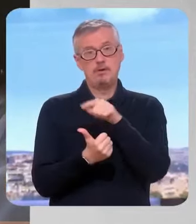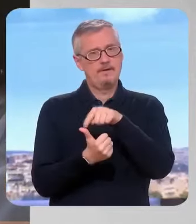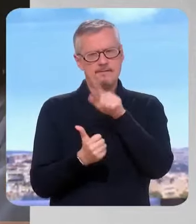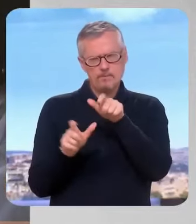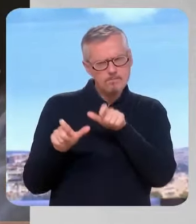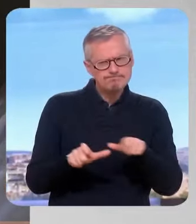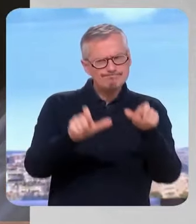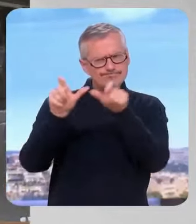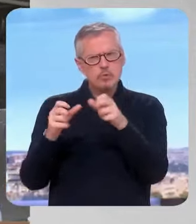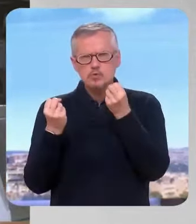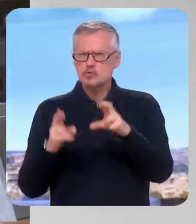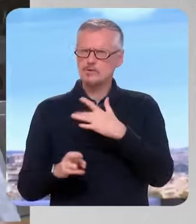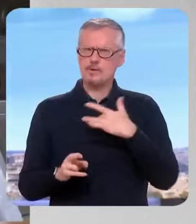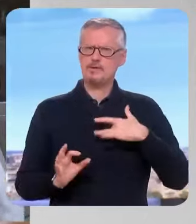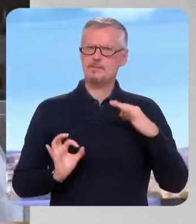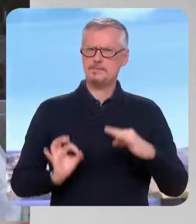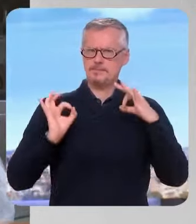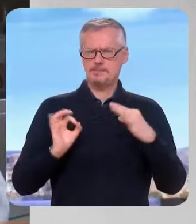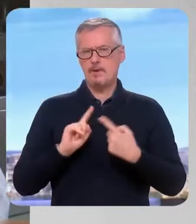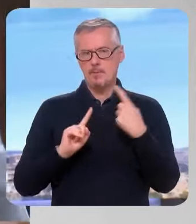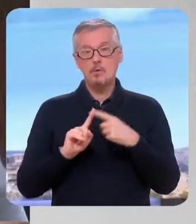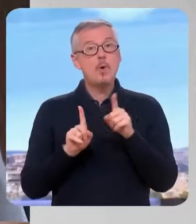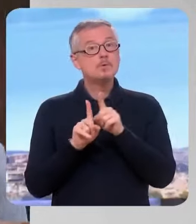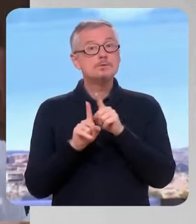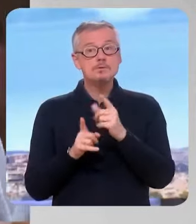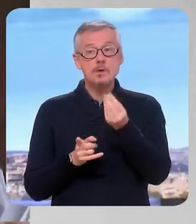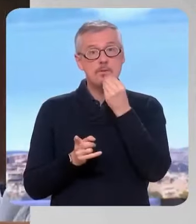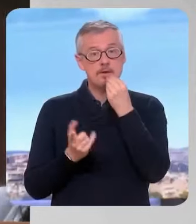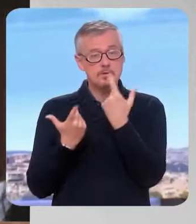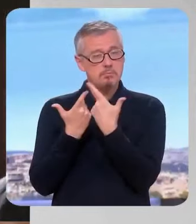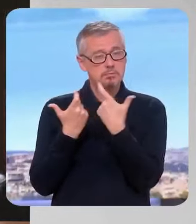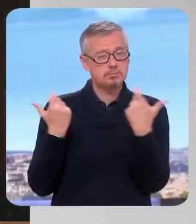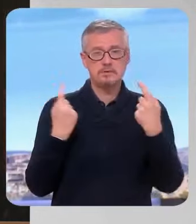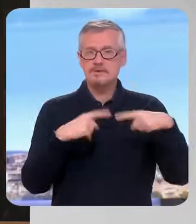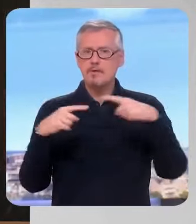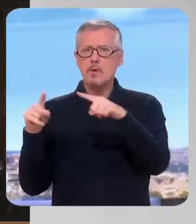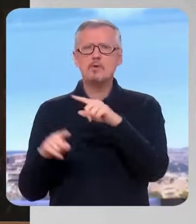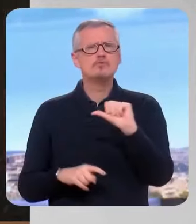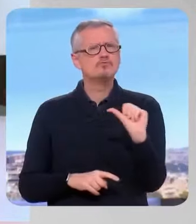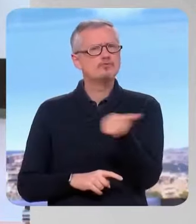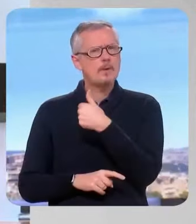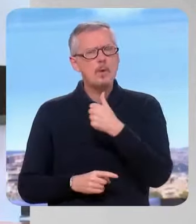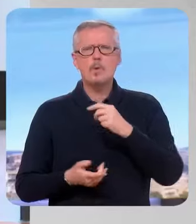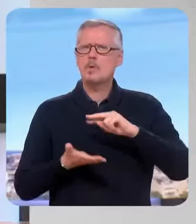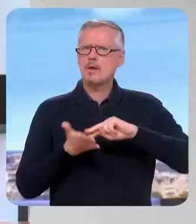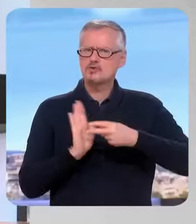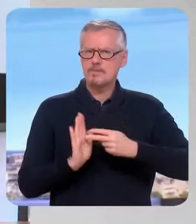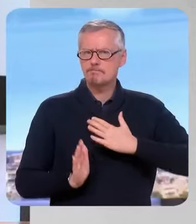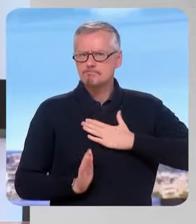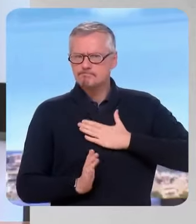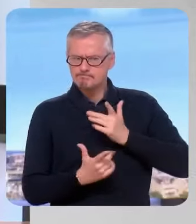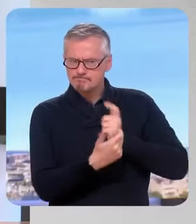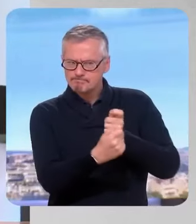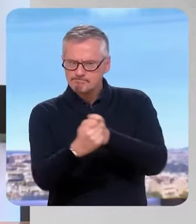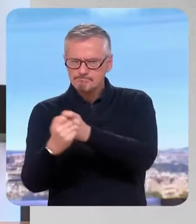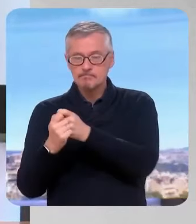beaucoup de monde qui est présent. D'ailleurs avec une diversité de l'alimentation parce qu'il beaucoup de repas qui sont servis, chacun étant avec son propre régime alimentaire. Et donc on